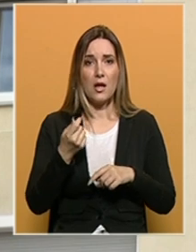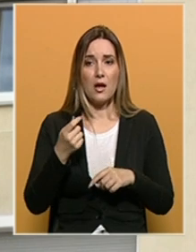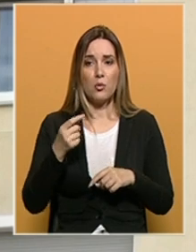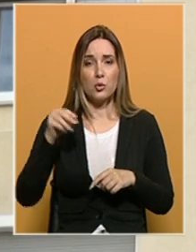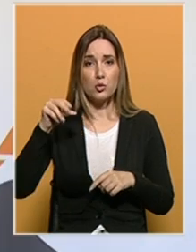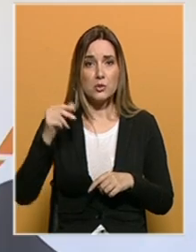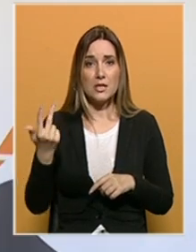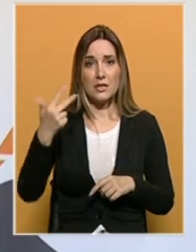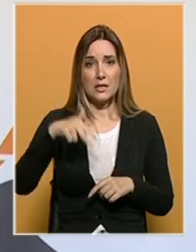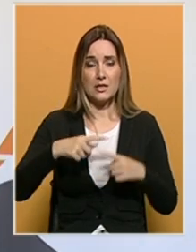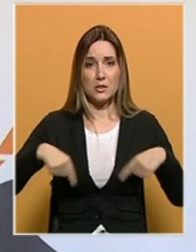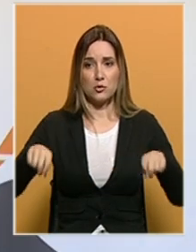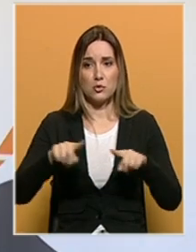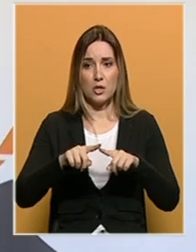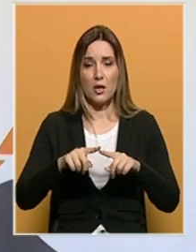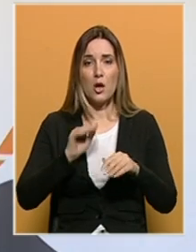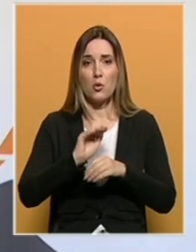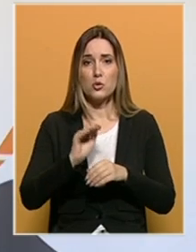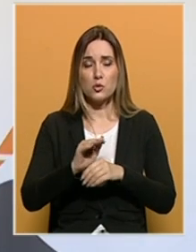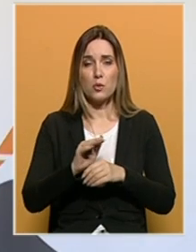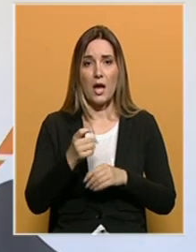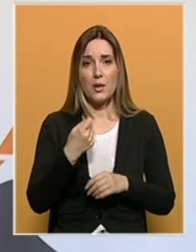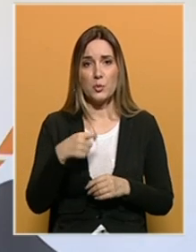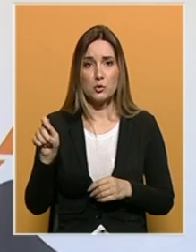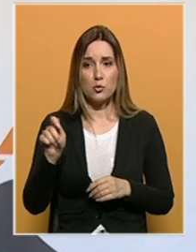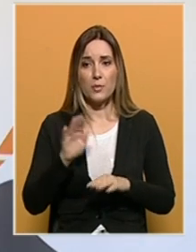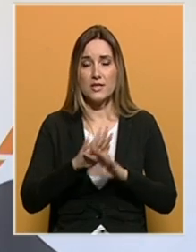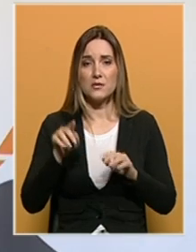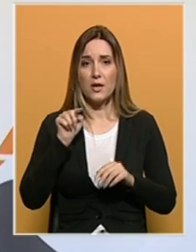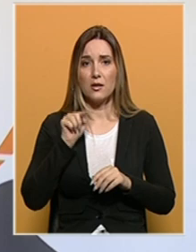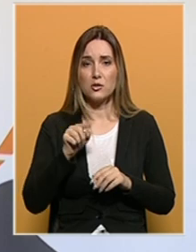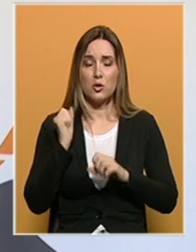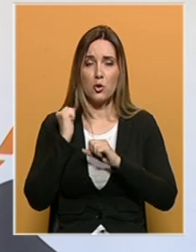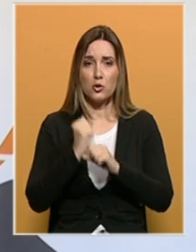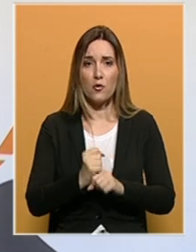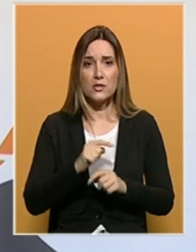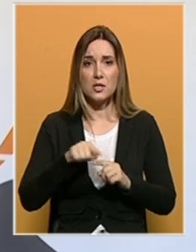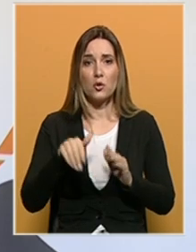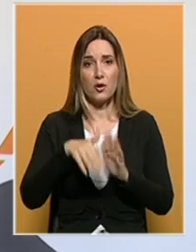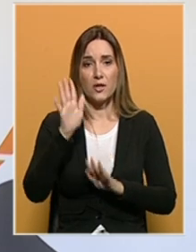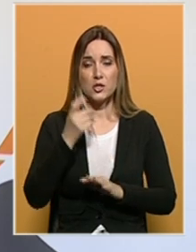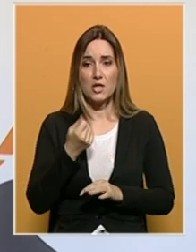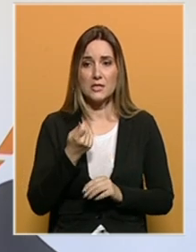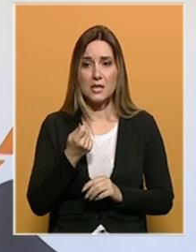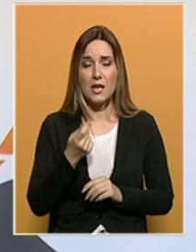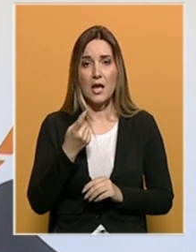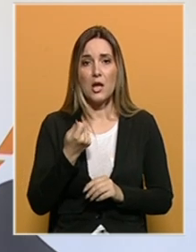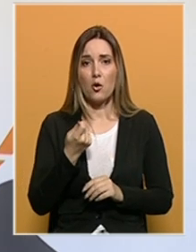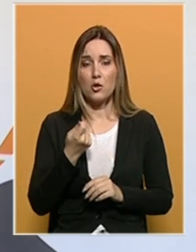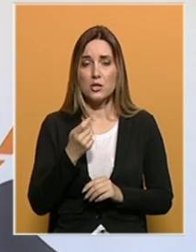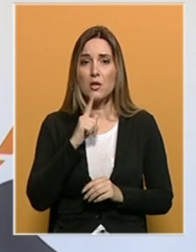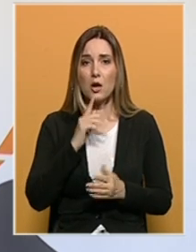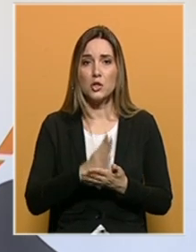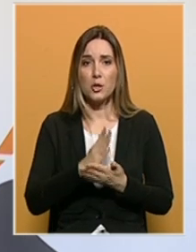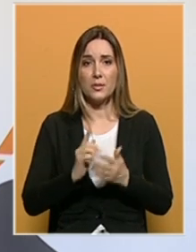maraka. Sama usluga je poskupila, tako da će sve to konočno dovesti do jedne veće cijene i cijene koštanja, koja će